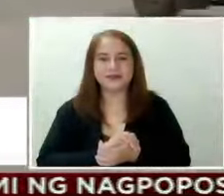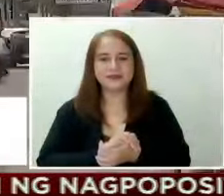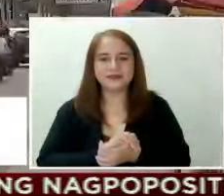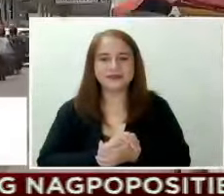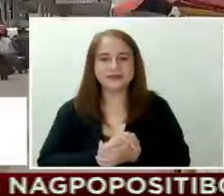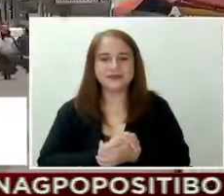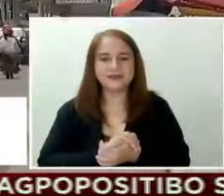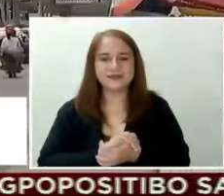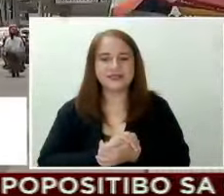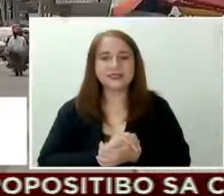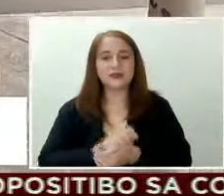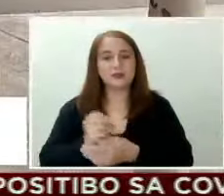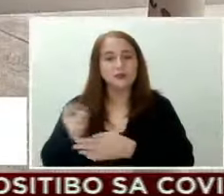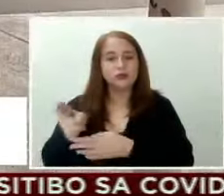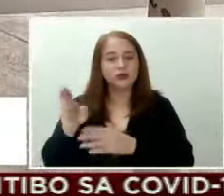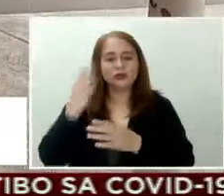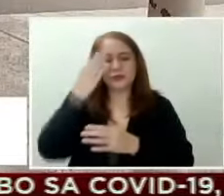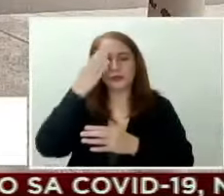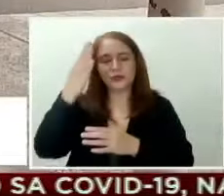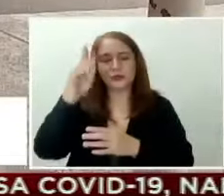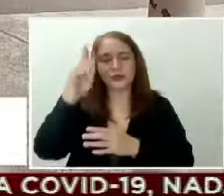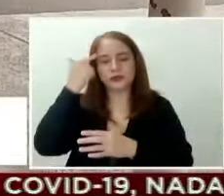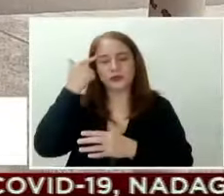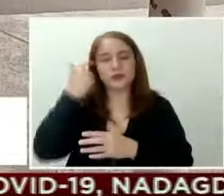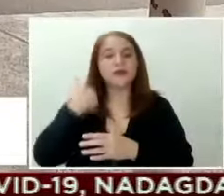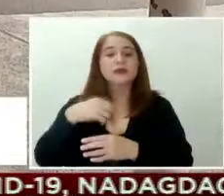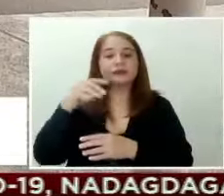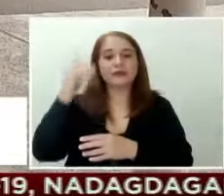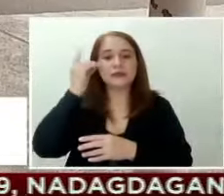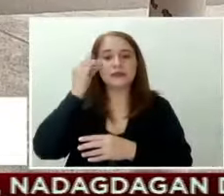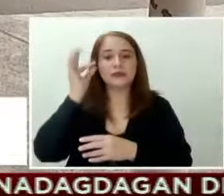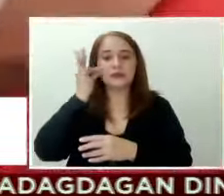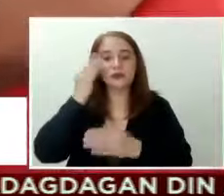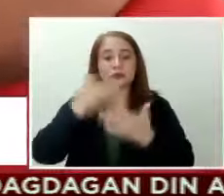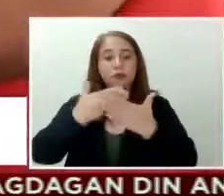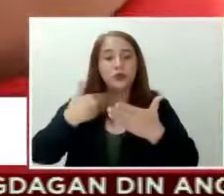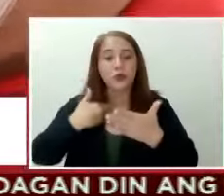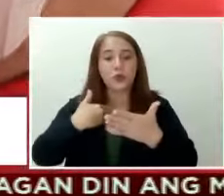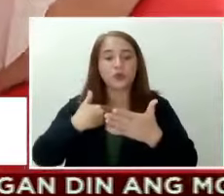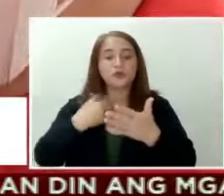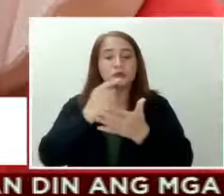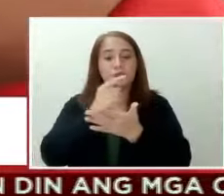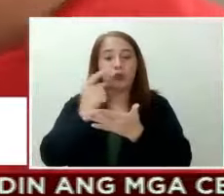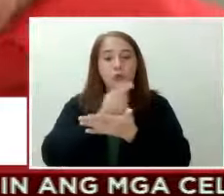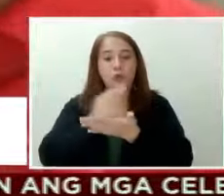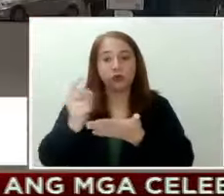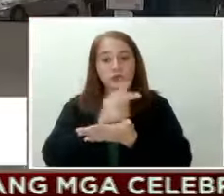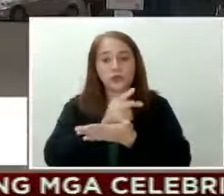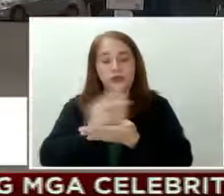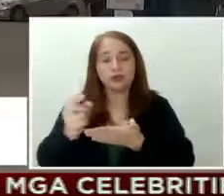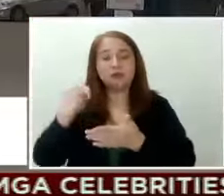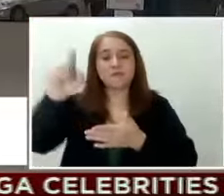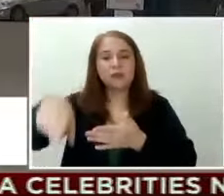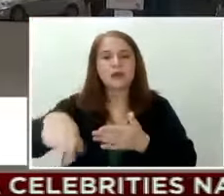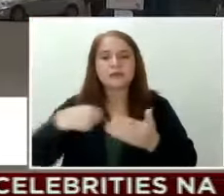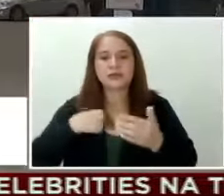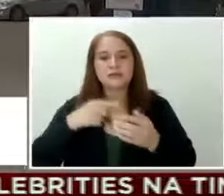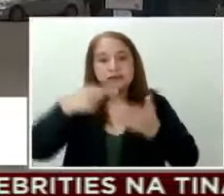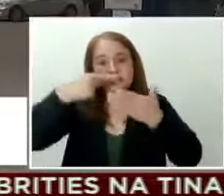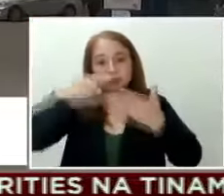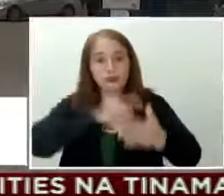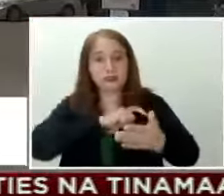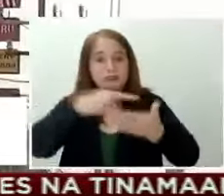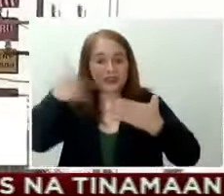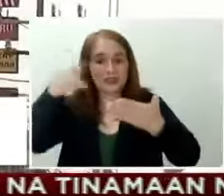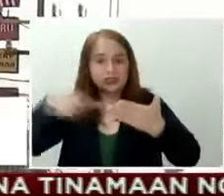Iniutos ni Bulacan Governor Daniel Fernando na bago pumasok ang mahal na araw, maglatag ng checkpoint at siguruhing may